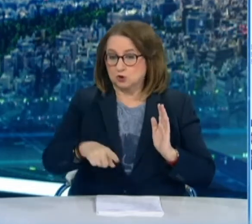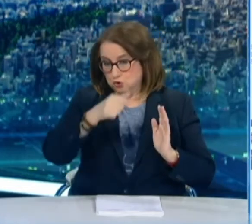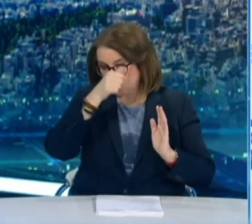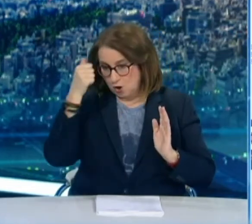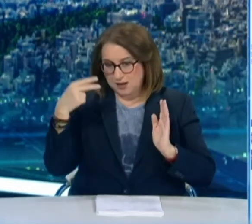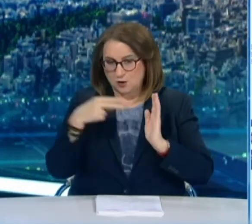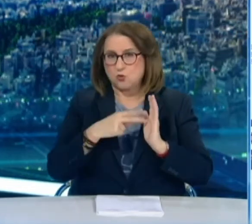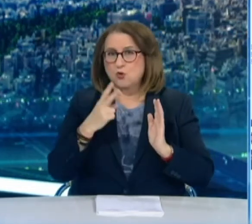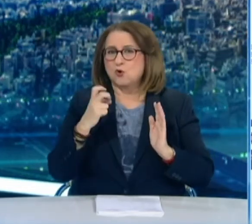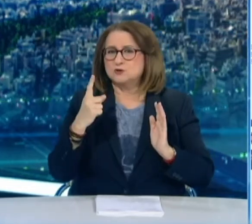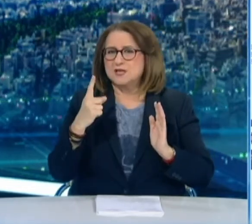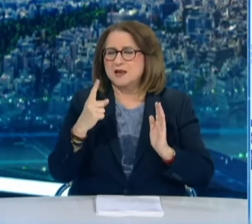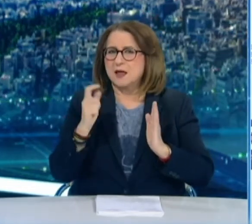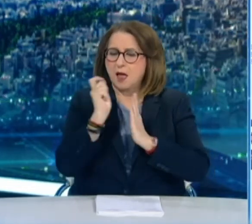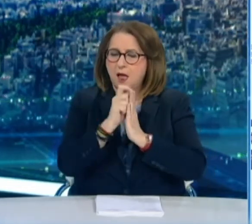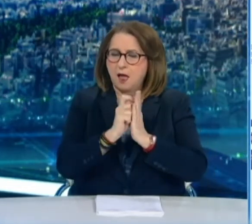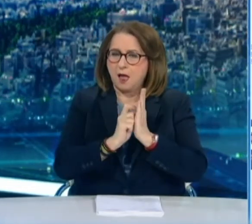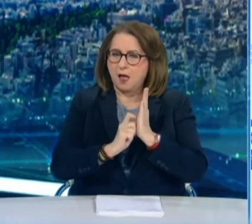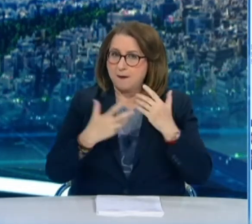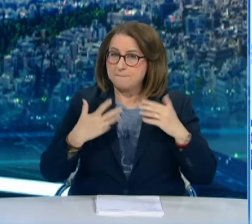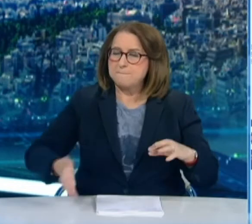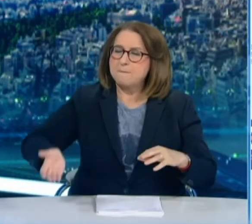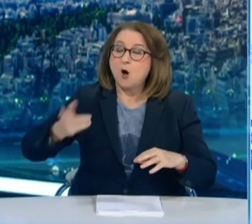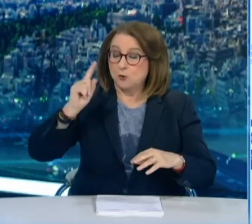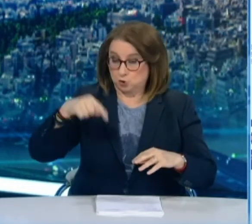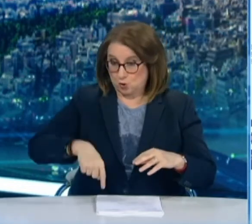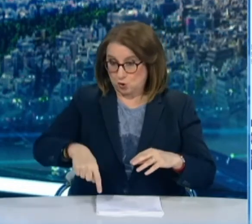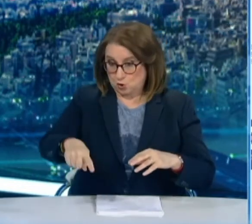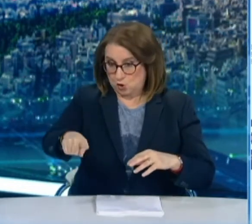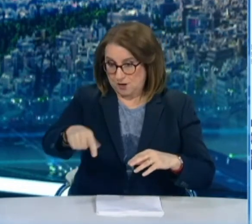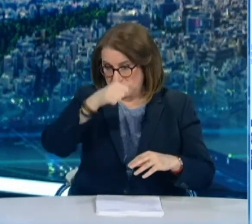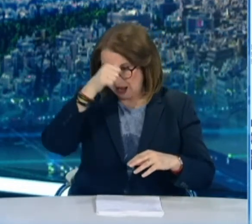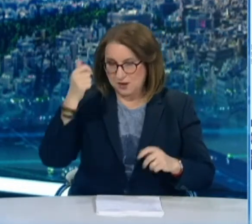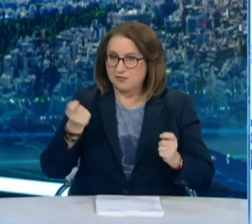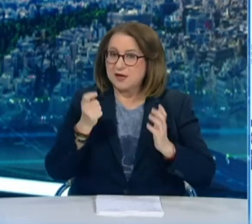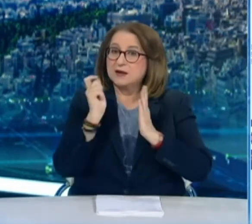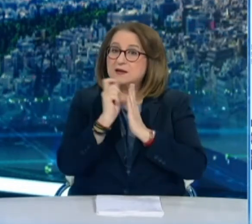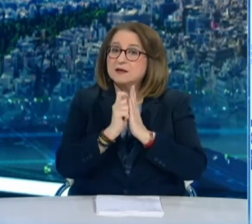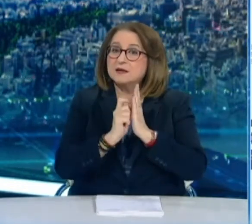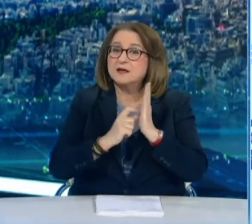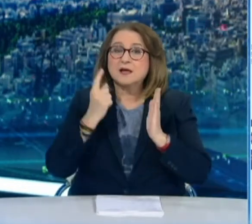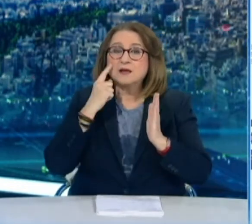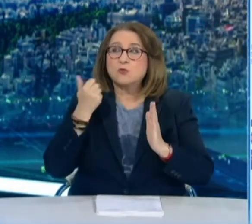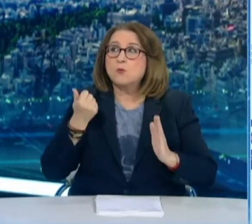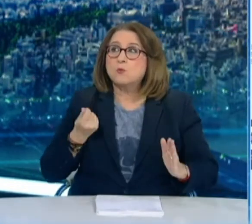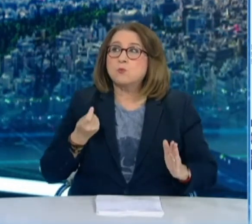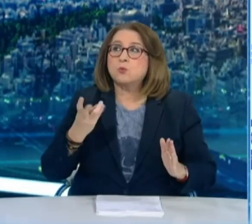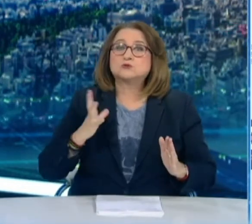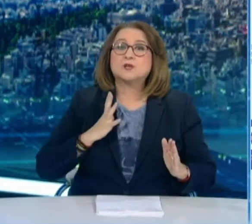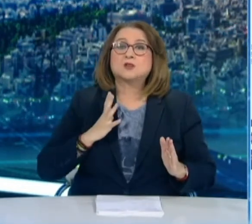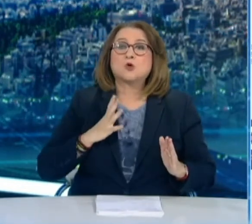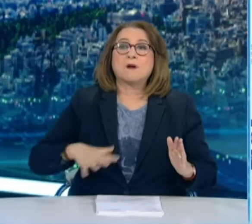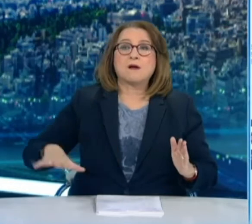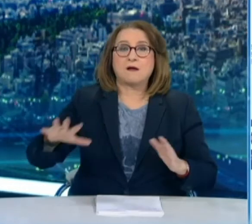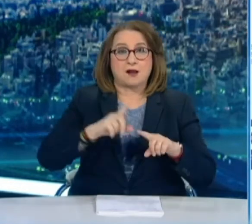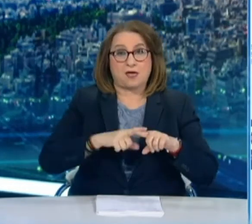ότι η τελευταία φορά που έχει κάνει απογραφή η Ελστάτ ήταν το 2011. Για να δούμε ποιος είναι ο παρανομαστής. Καλό είναι, λοιπόν, το λέω για ειδικούς